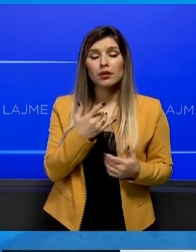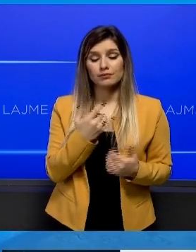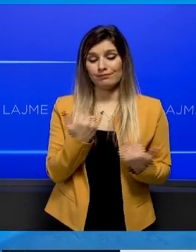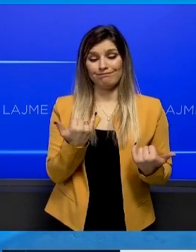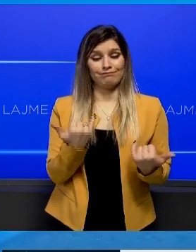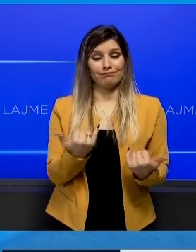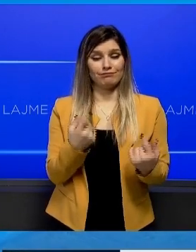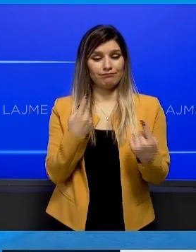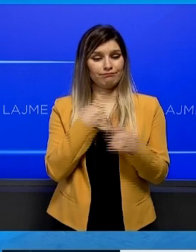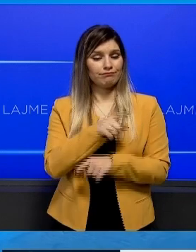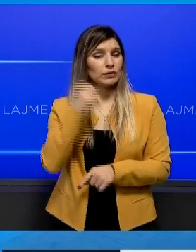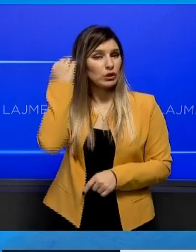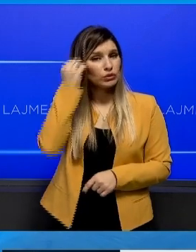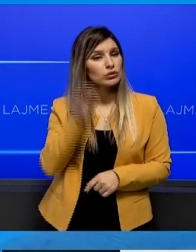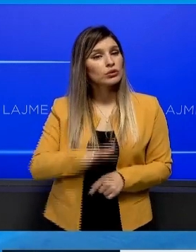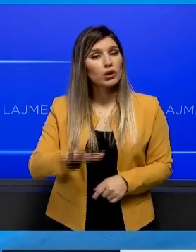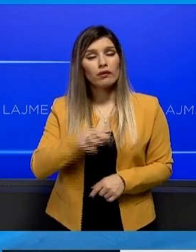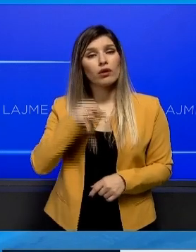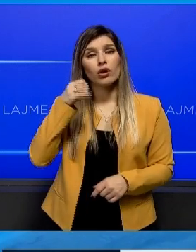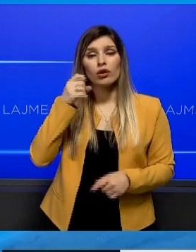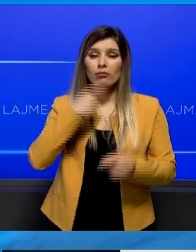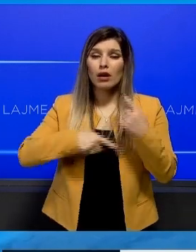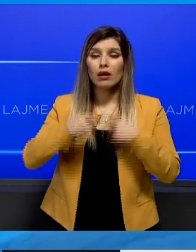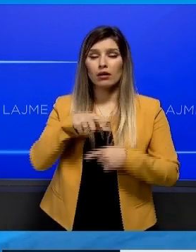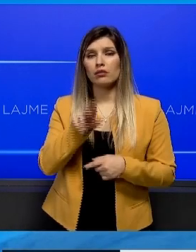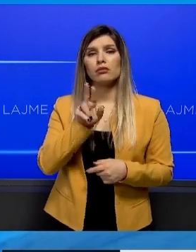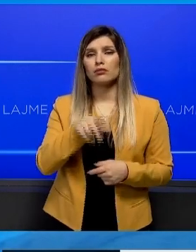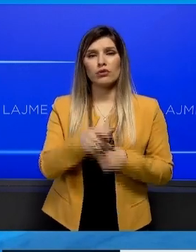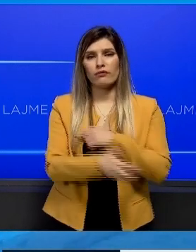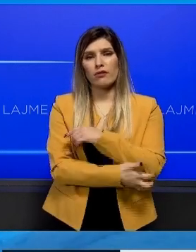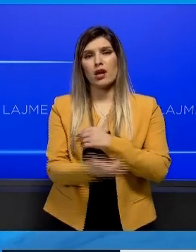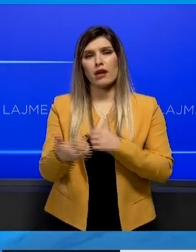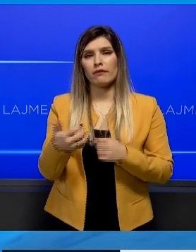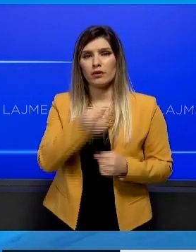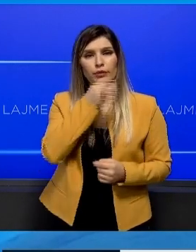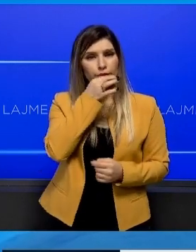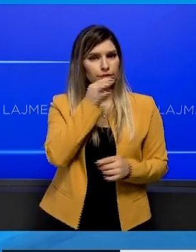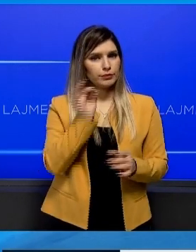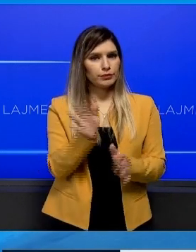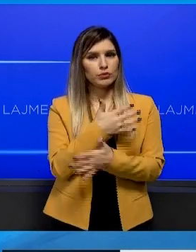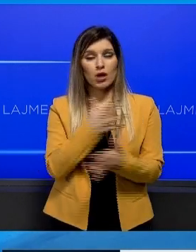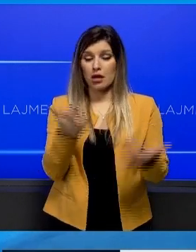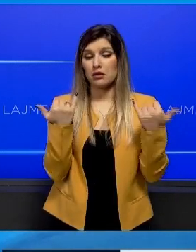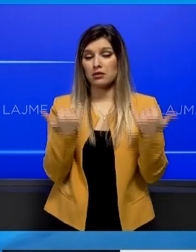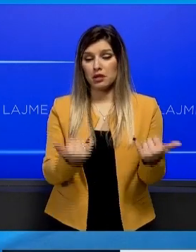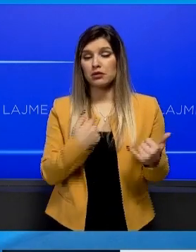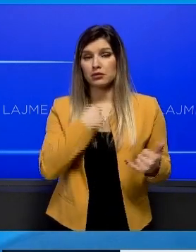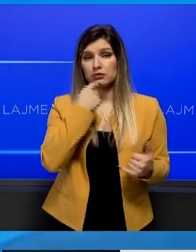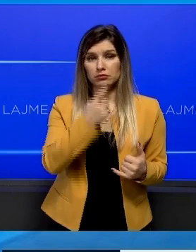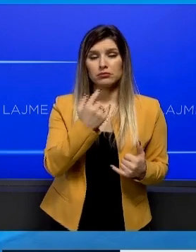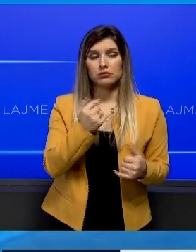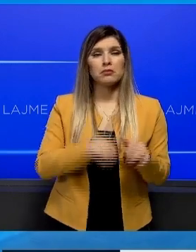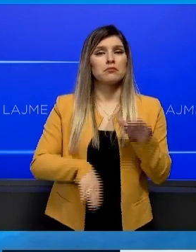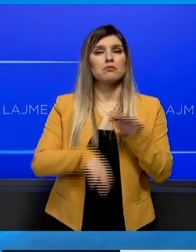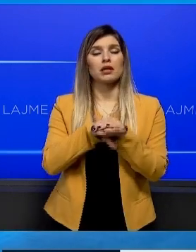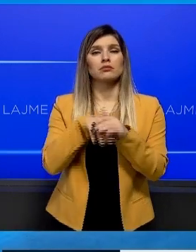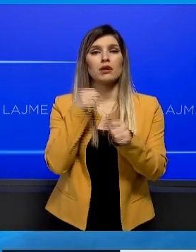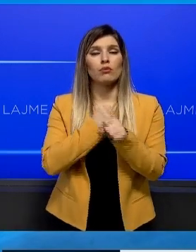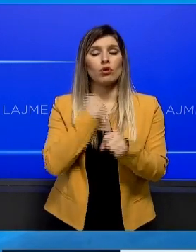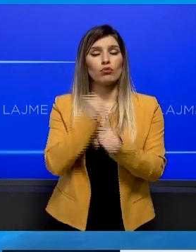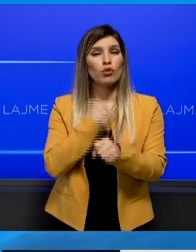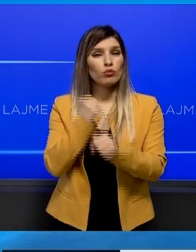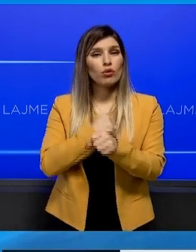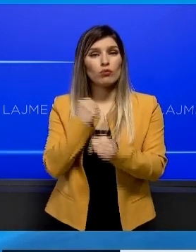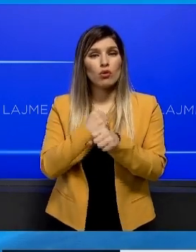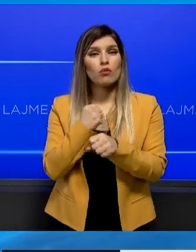burimeve të rri përtrishme të energjis. Për momentin, mundë themi që maksimalisht janë, është duke u mundu që